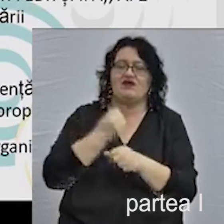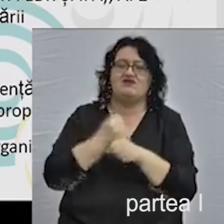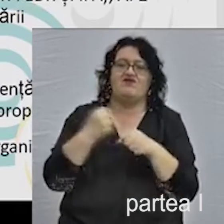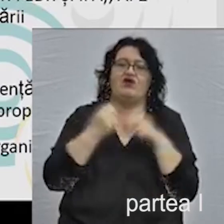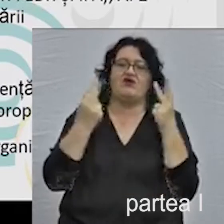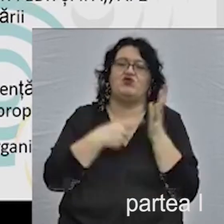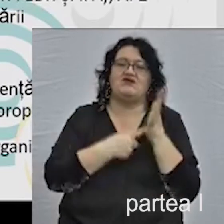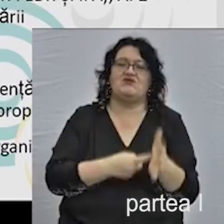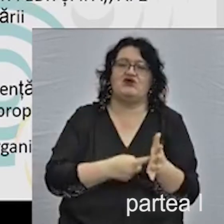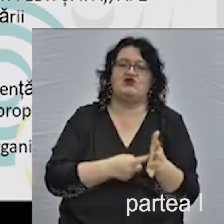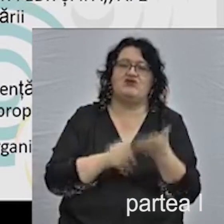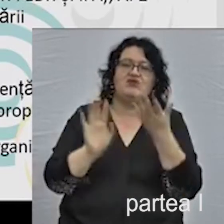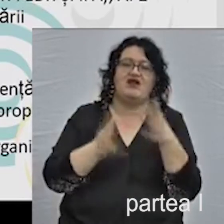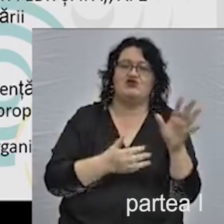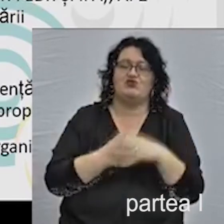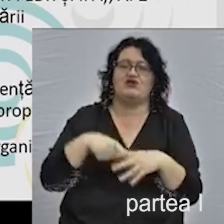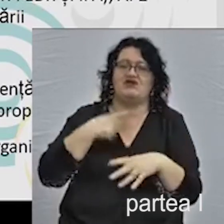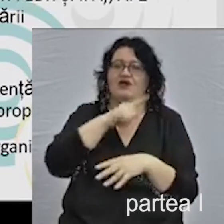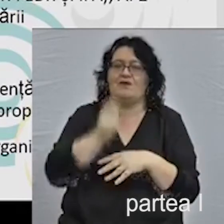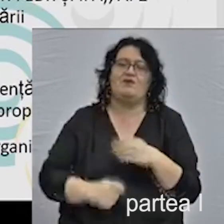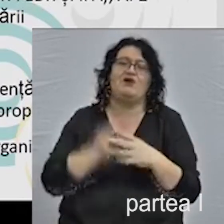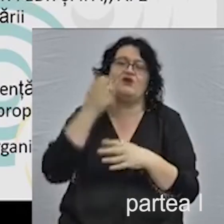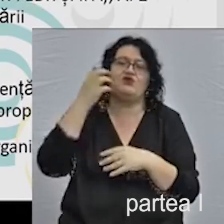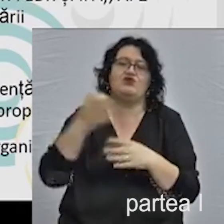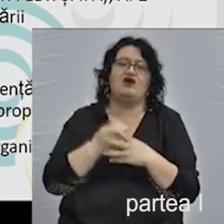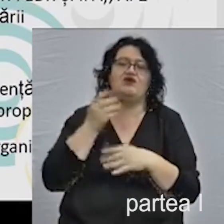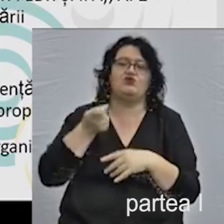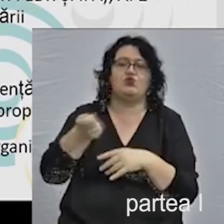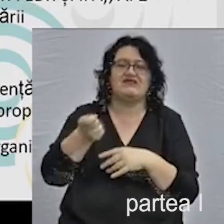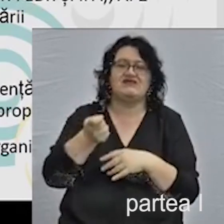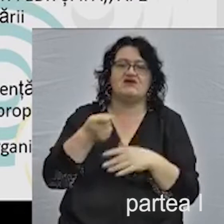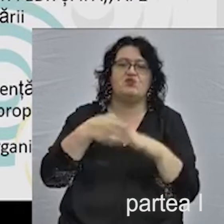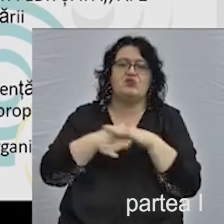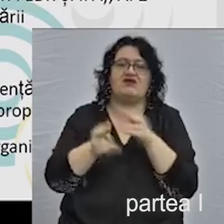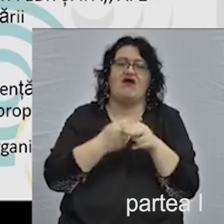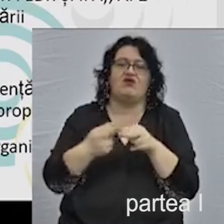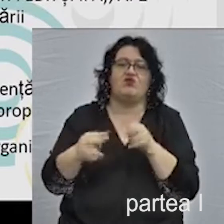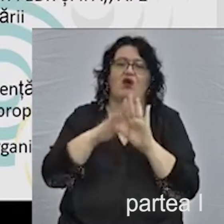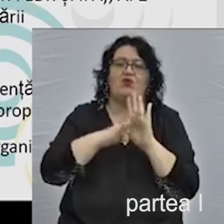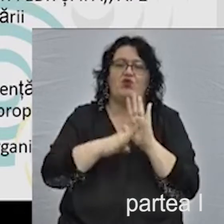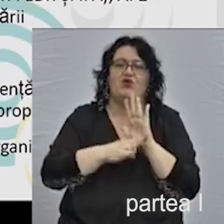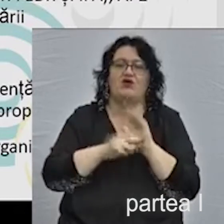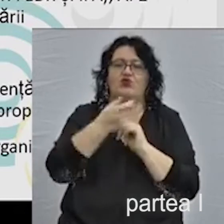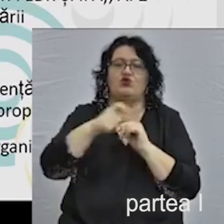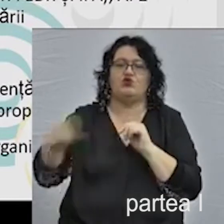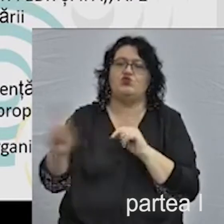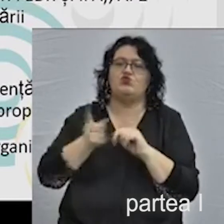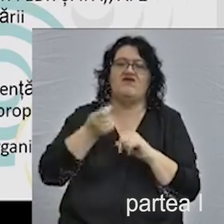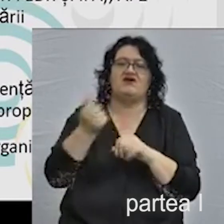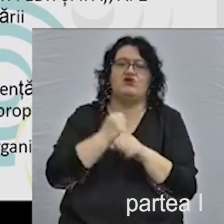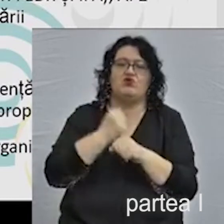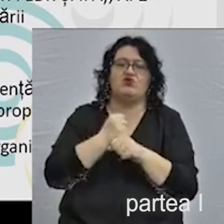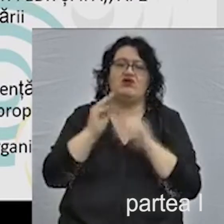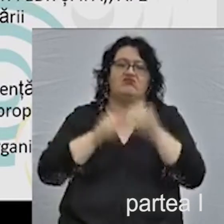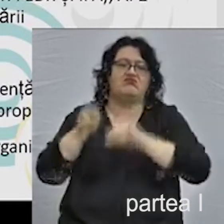important să precizăm încă de la început că este un proiect cultural turistic și că prin însăși natura programului Dunărea nu se finanțează lucrări de